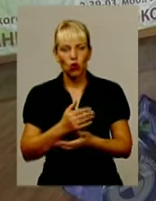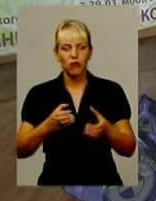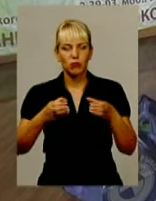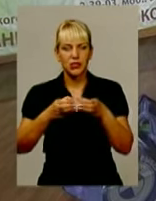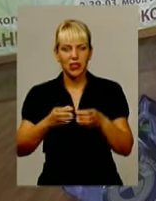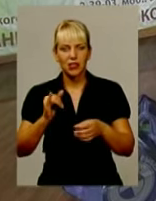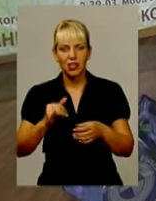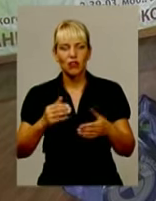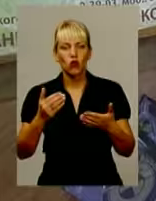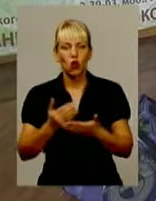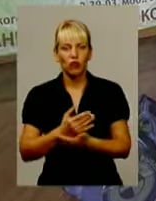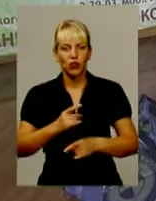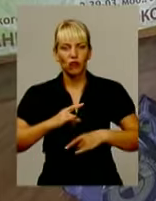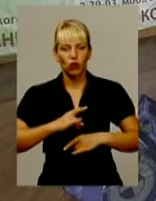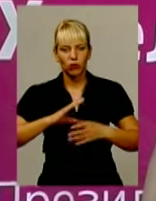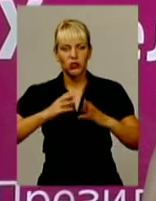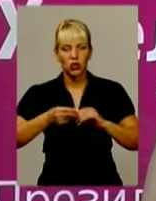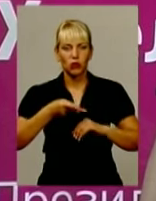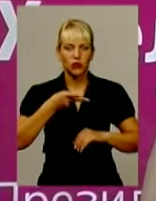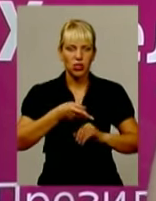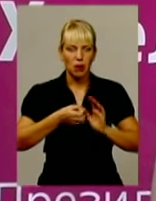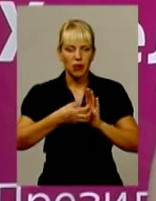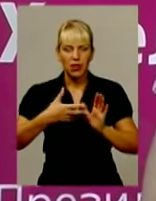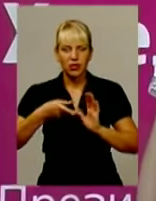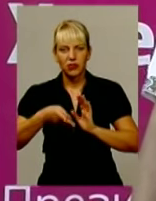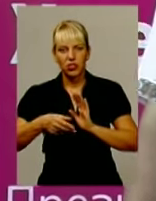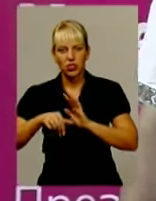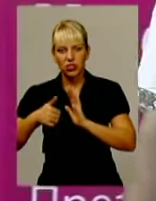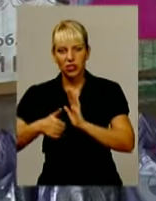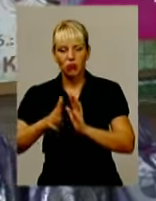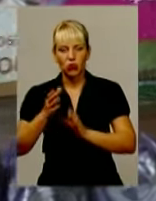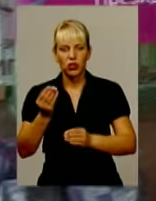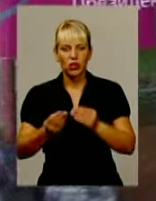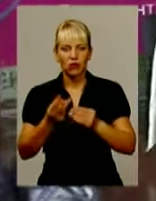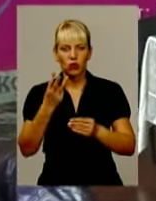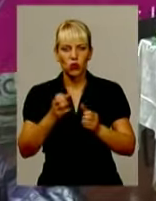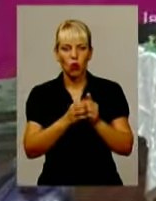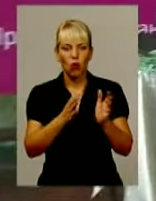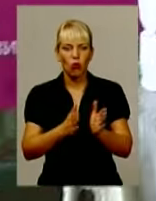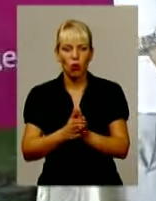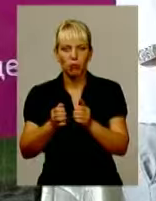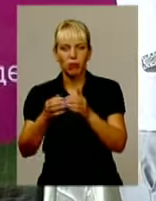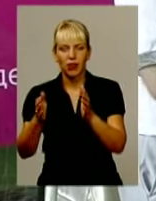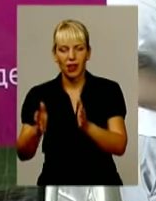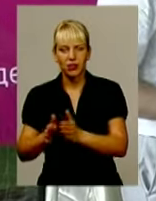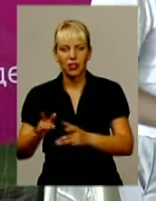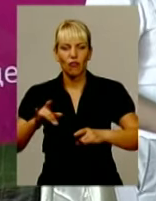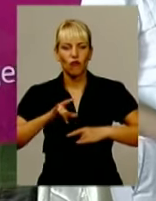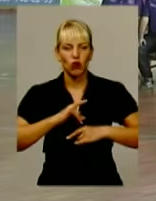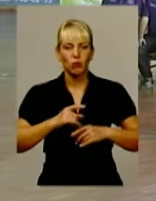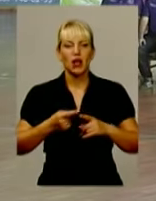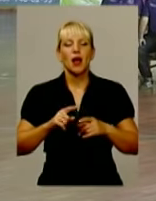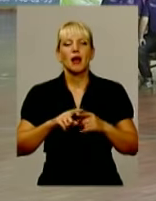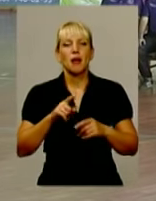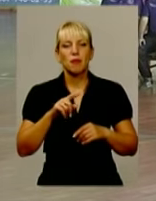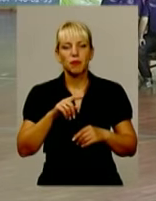формі. Загалом у сезоні 2015-2016 лідери гратимуть у трьох комплектах ігрової форми. Головним залишається малий новий колір.